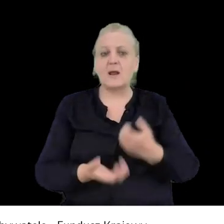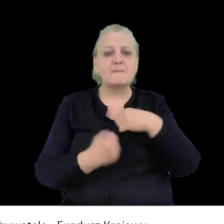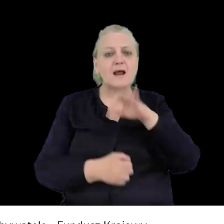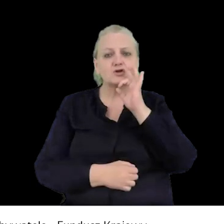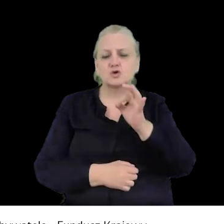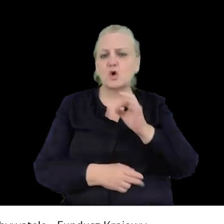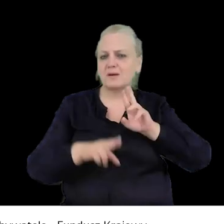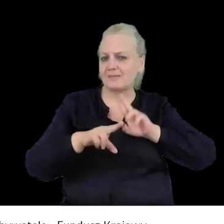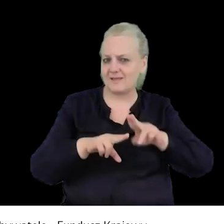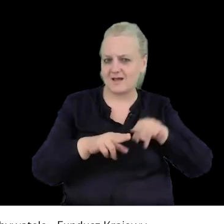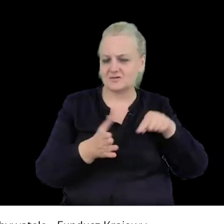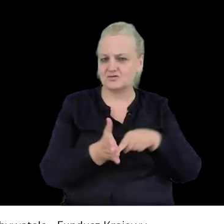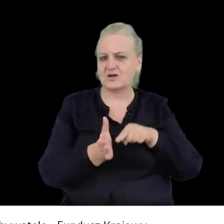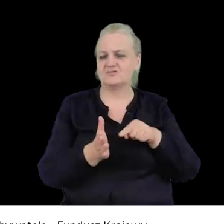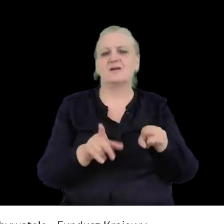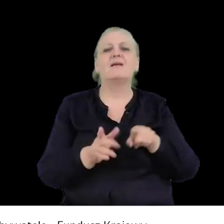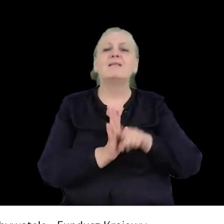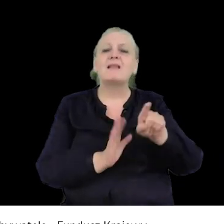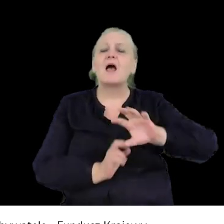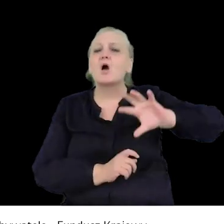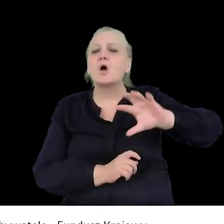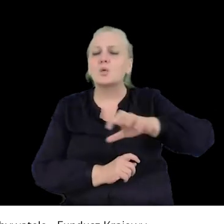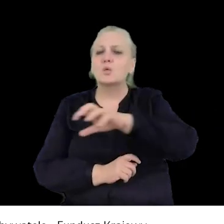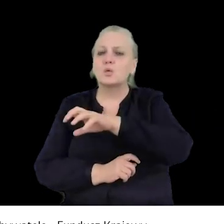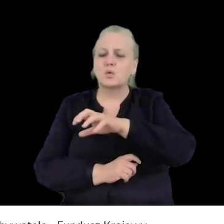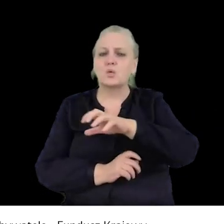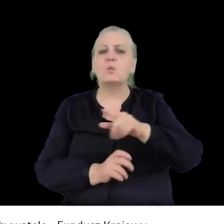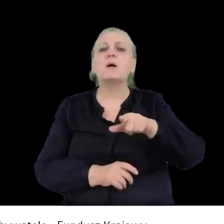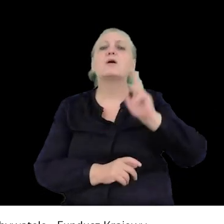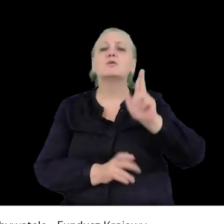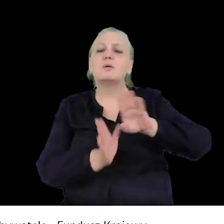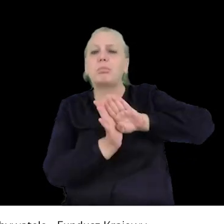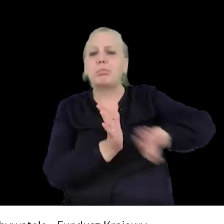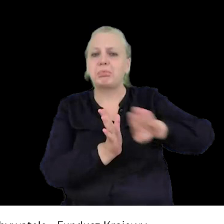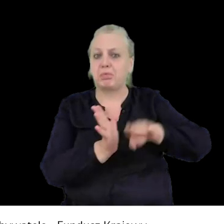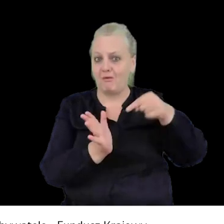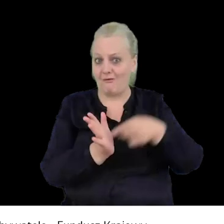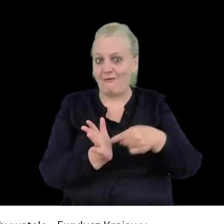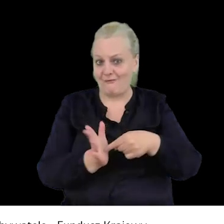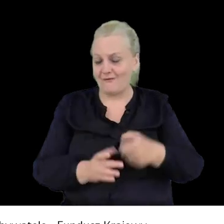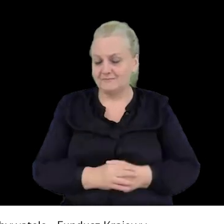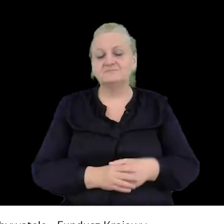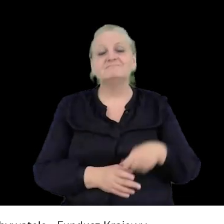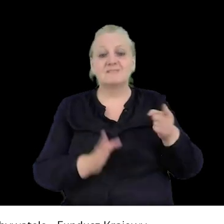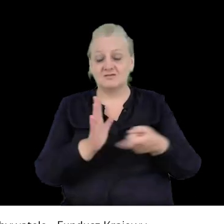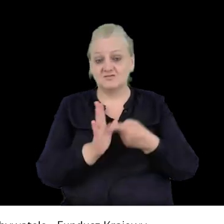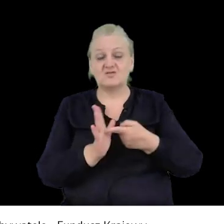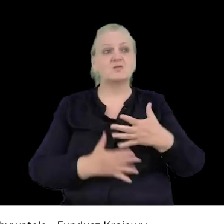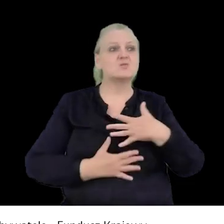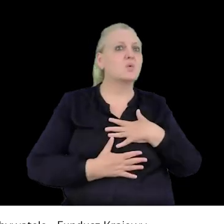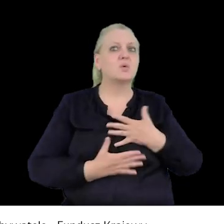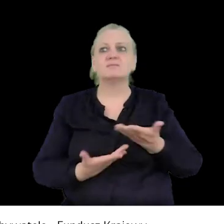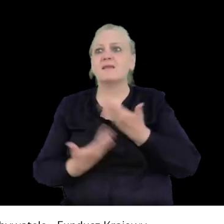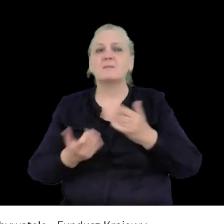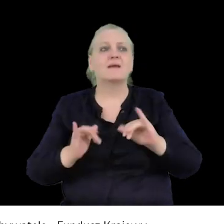narzędziem dla szczególnie grup marginalizowanych, którym często brakuje przestrzeni